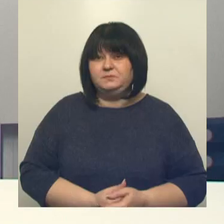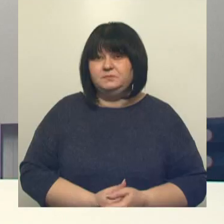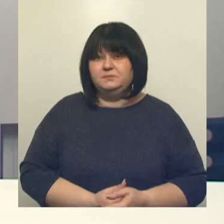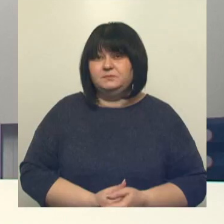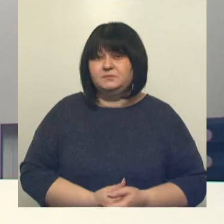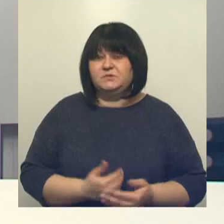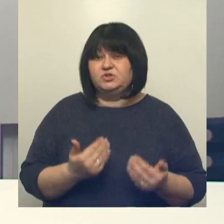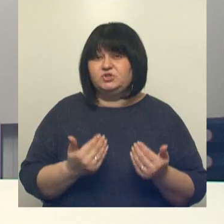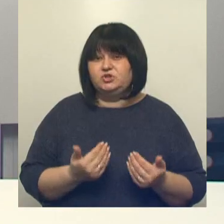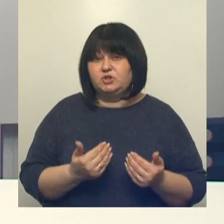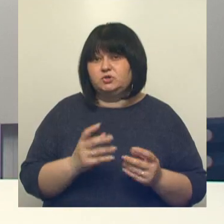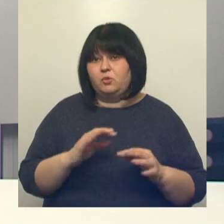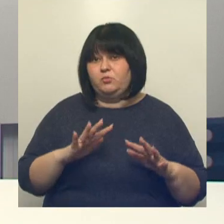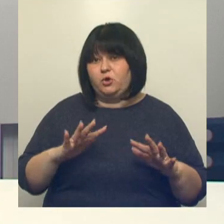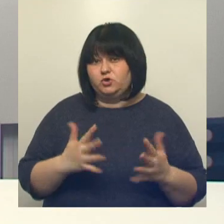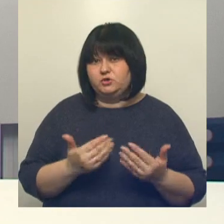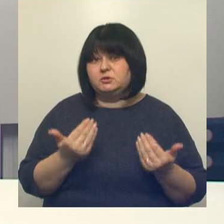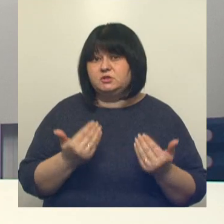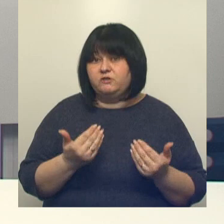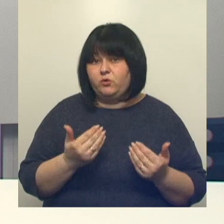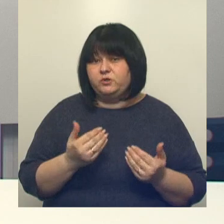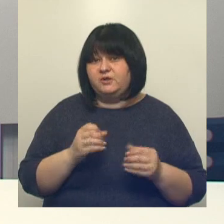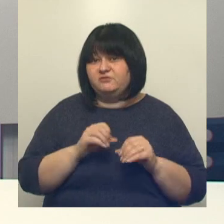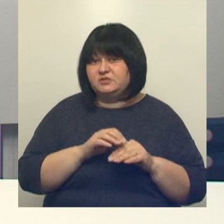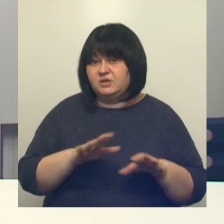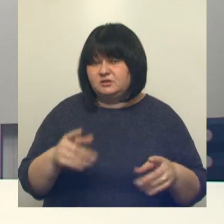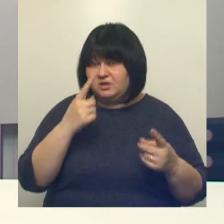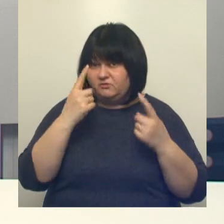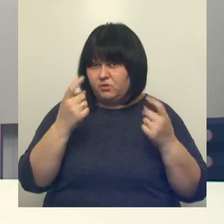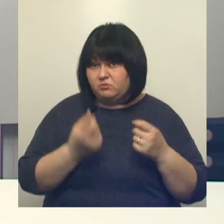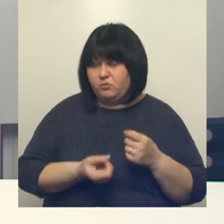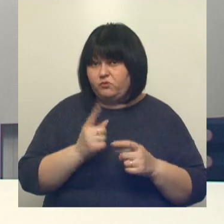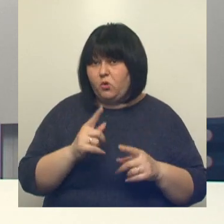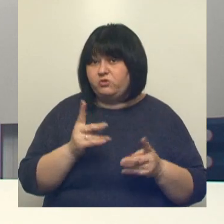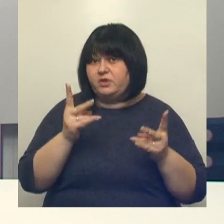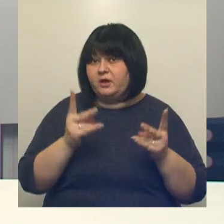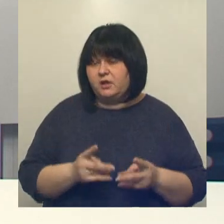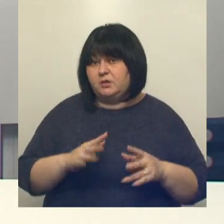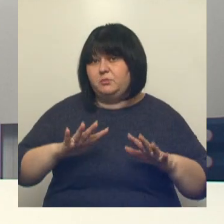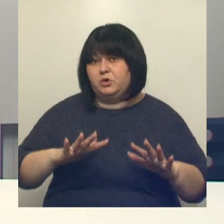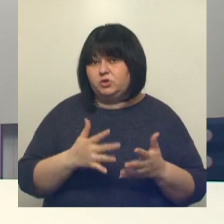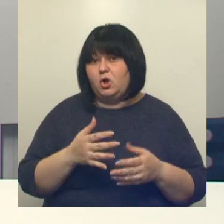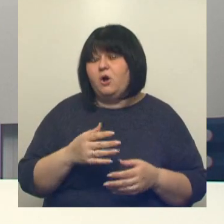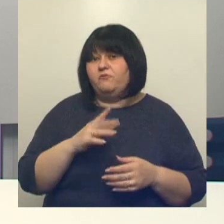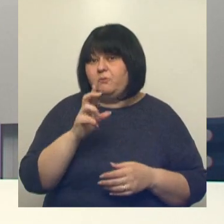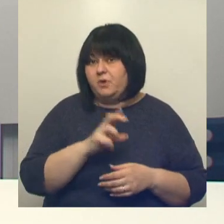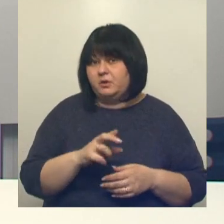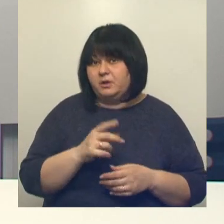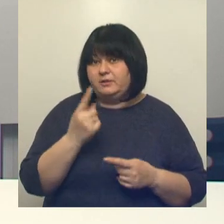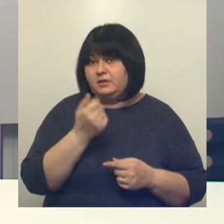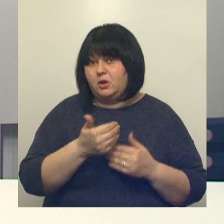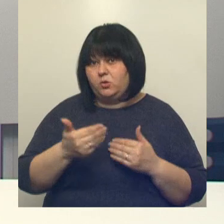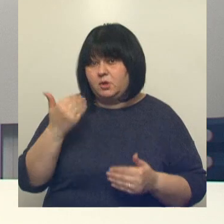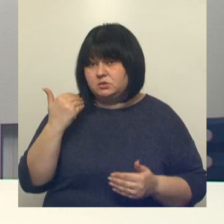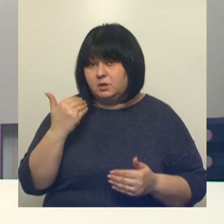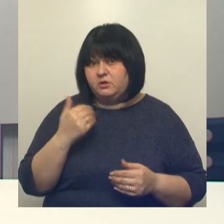Сейчас о происшествиях. Сегодня в сети появилась информация о трагедии, произошедшей в областной столице неделю назад.